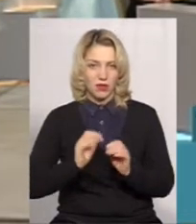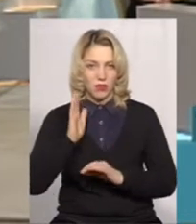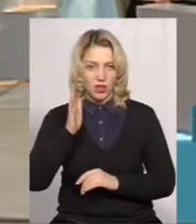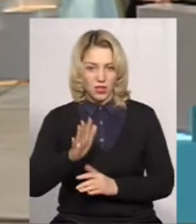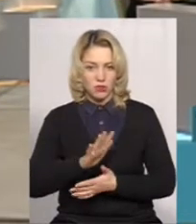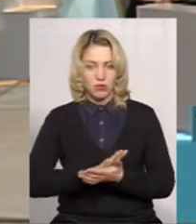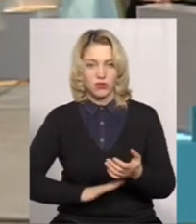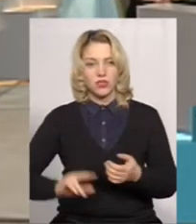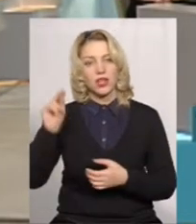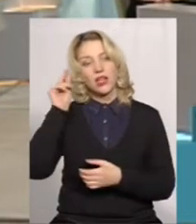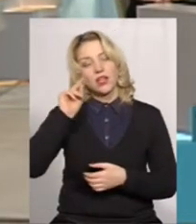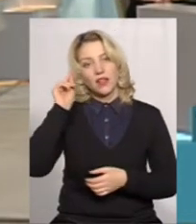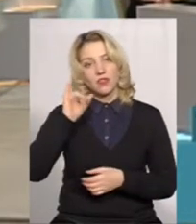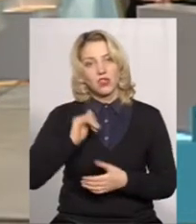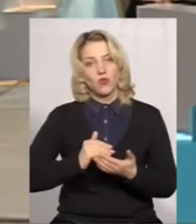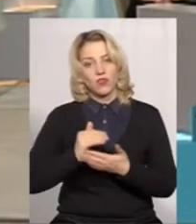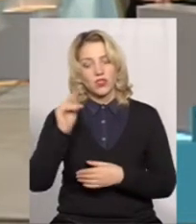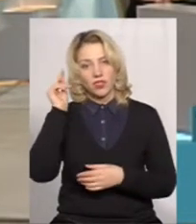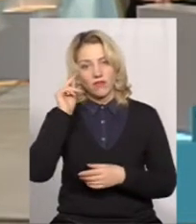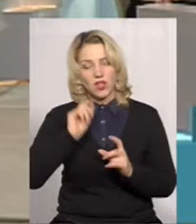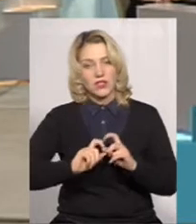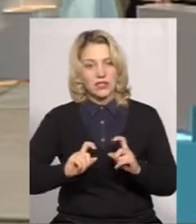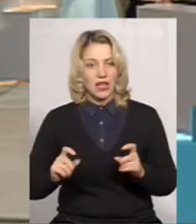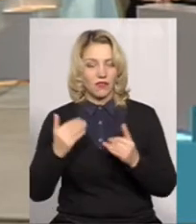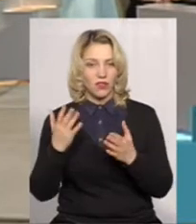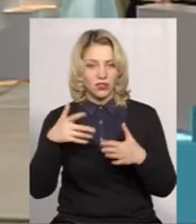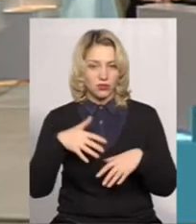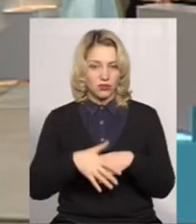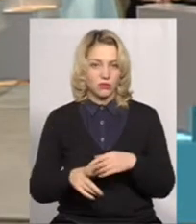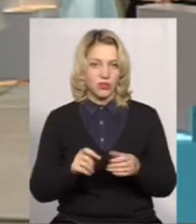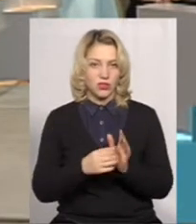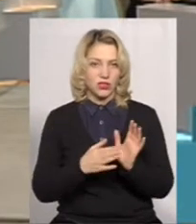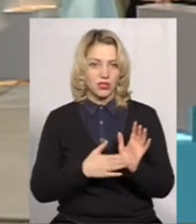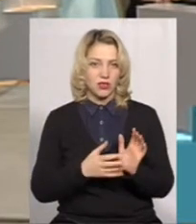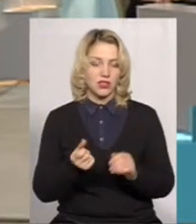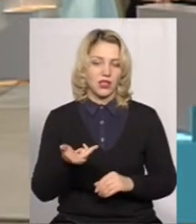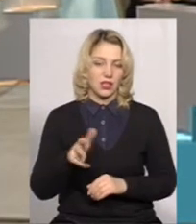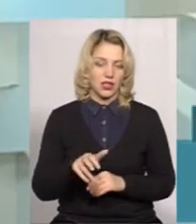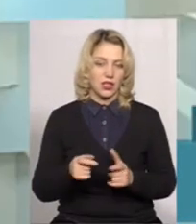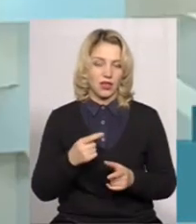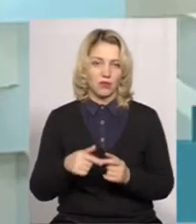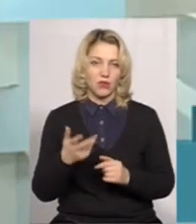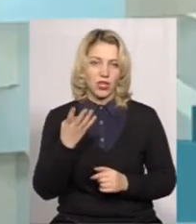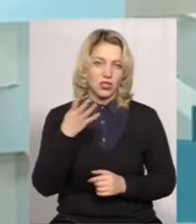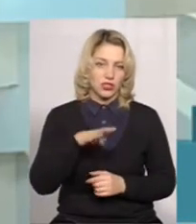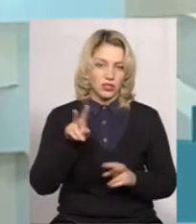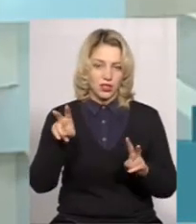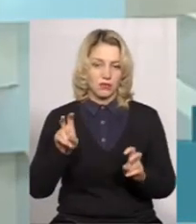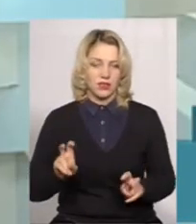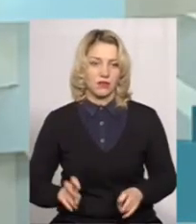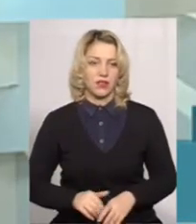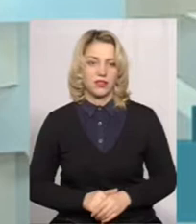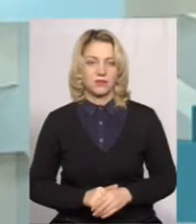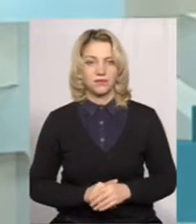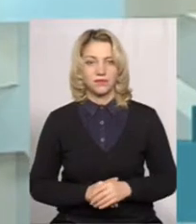продовження навчання вищих навчальних закладів, вони, зрозуміло, реєструються на три або на чотири предмети за свій розсуд.